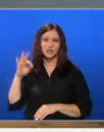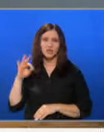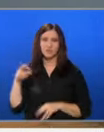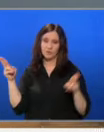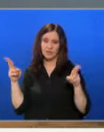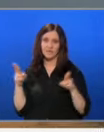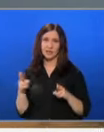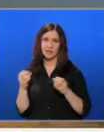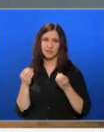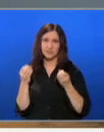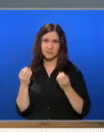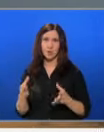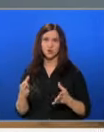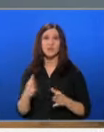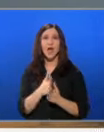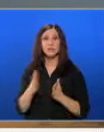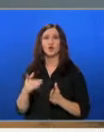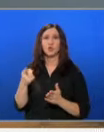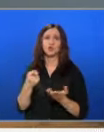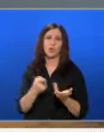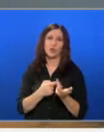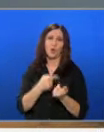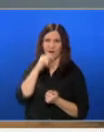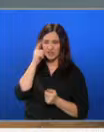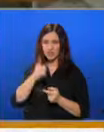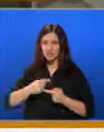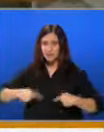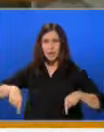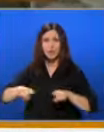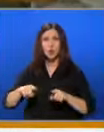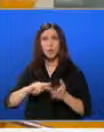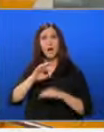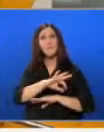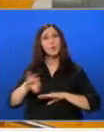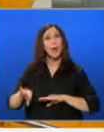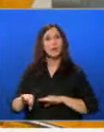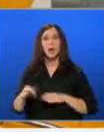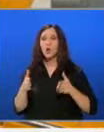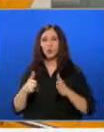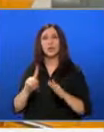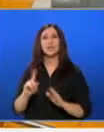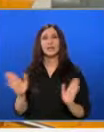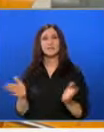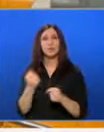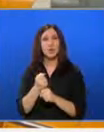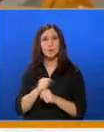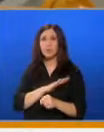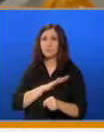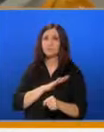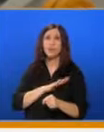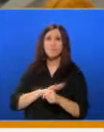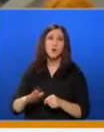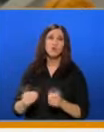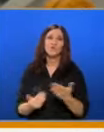в най-краткият възможен срок този толкова важен за регионът проекта. Вертикалният газов коридор трябва да заработи на пълен капацитет